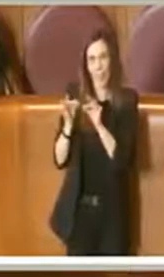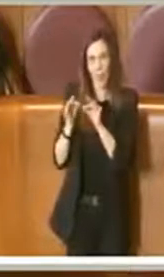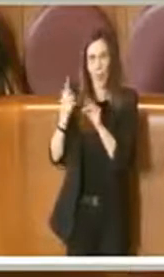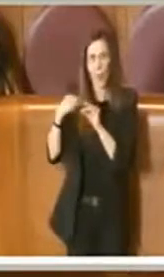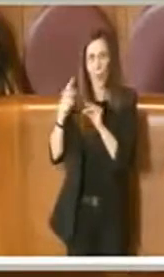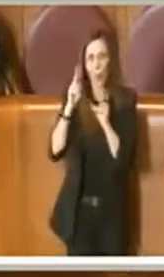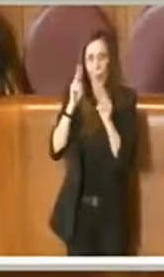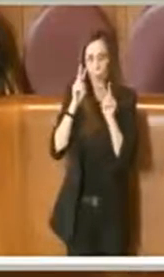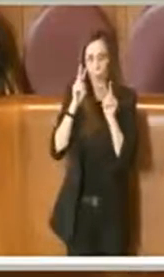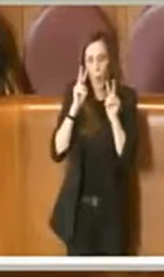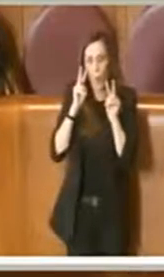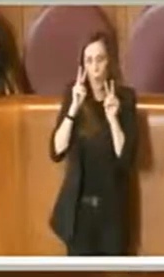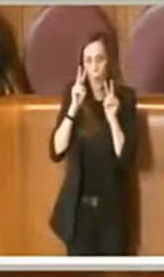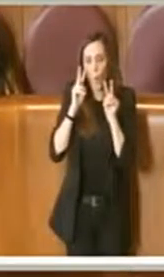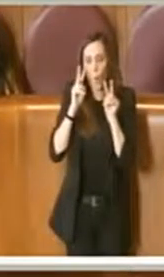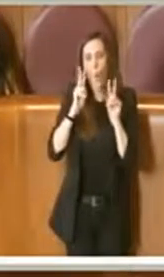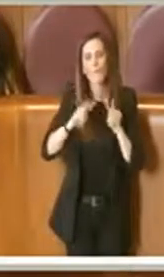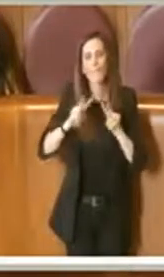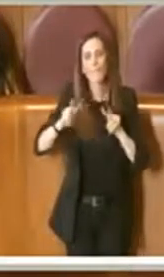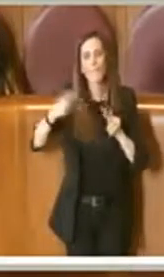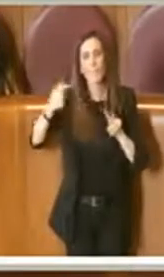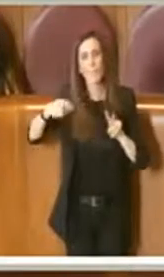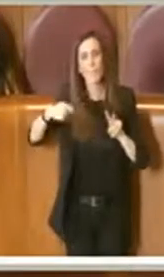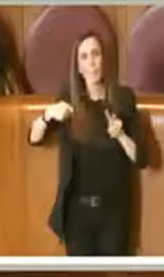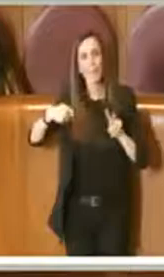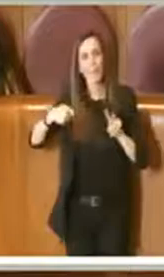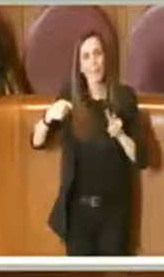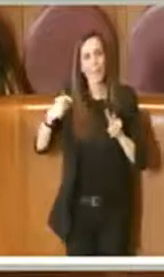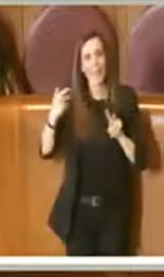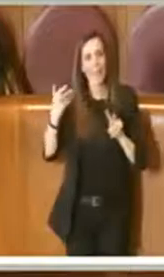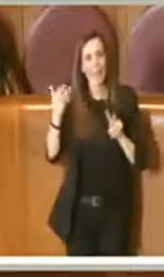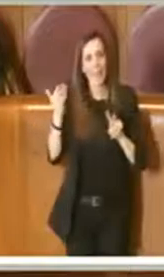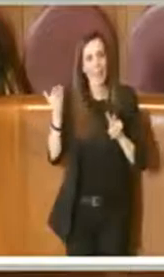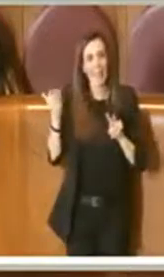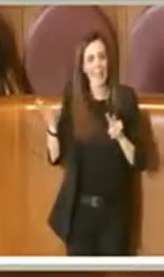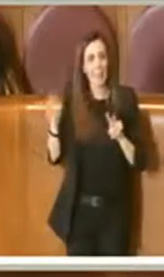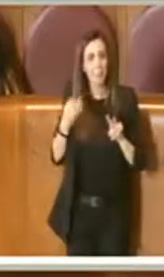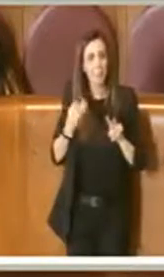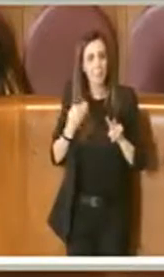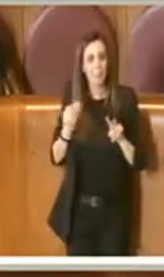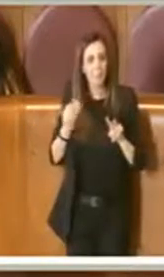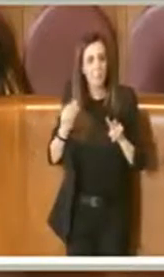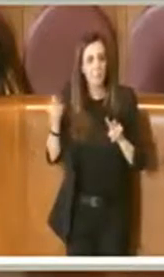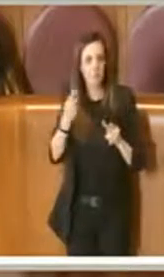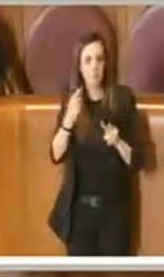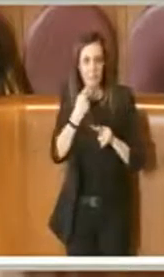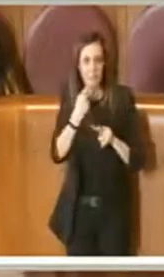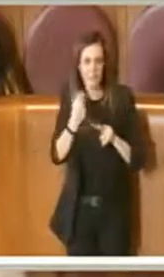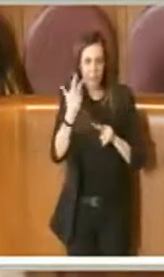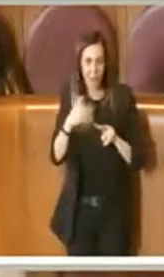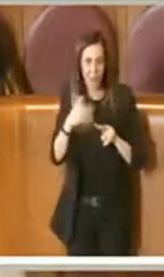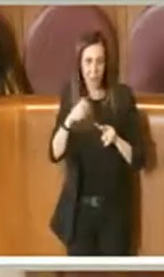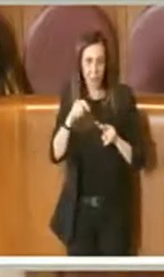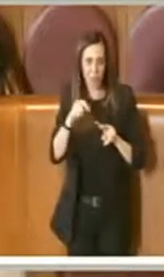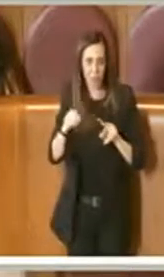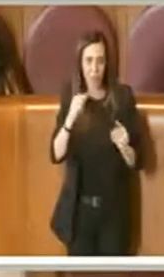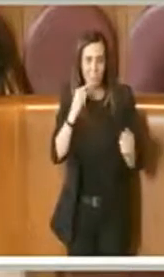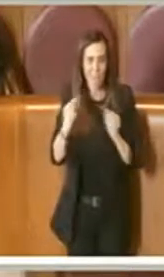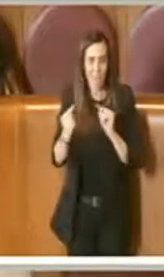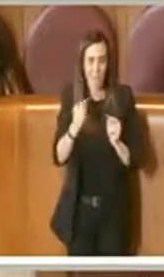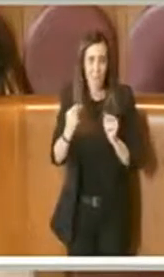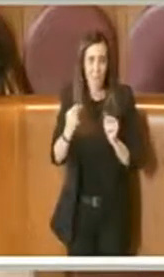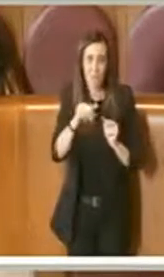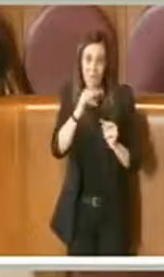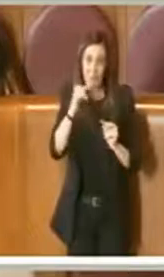osservazioni del Presidente che ha giustamente detto che forse questa discussione l'avremmo dovuta fare